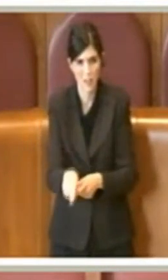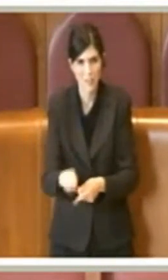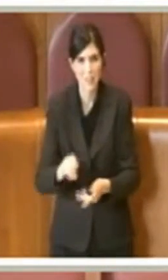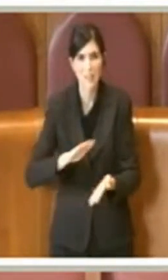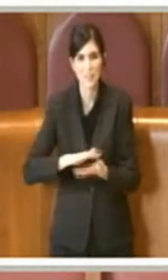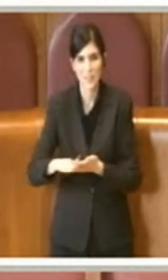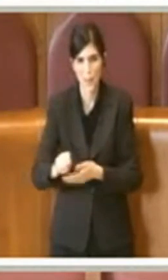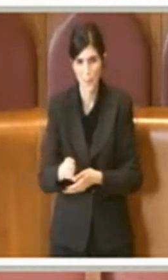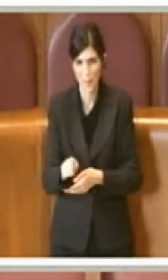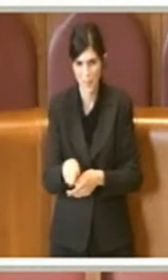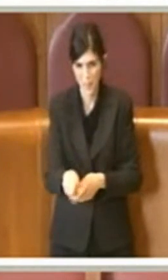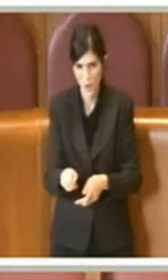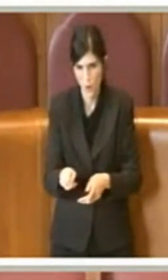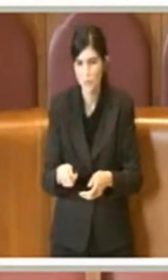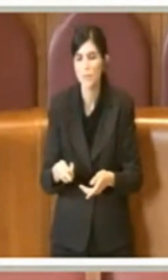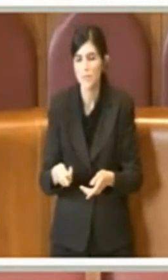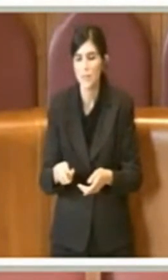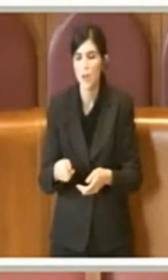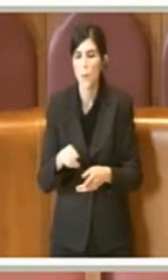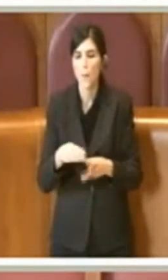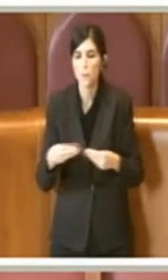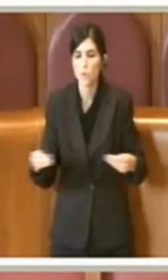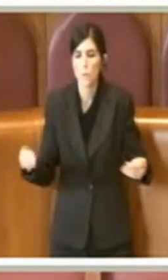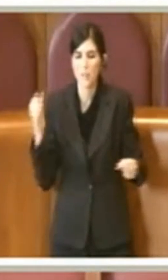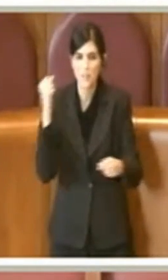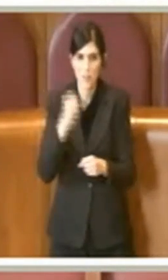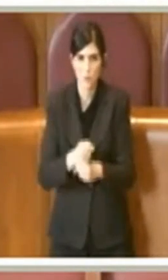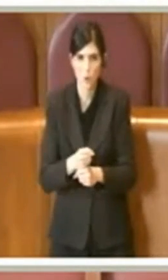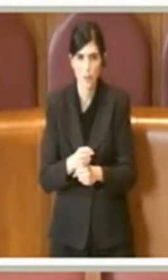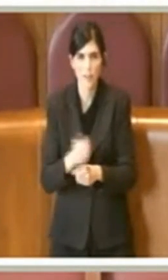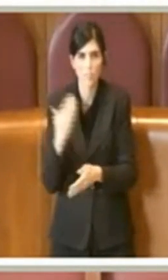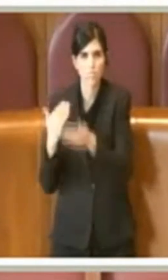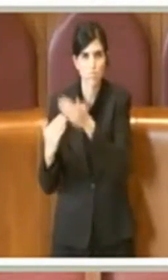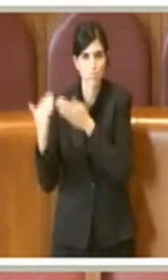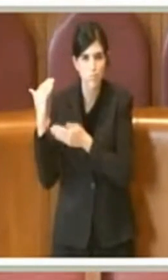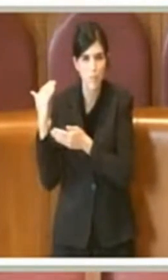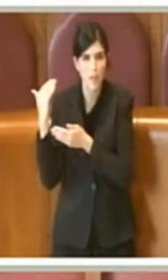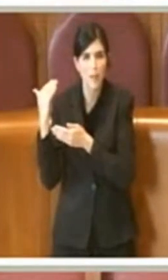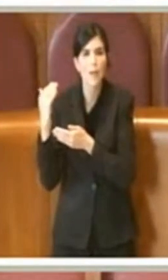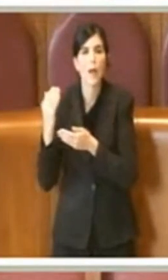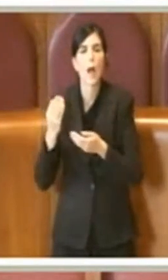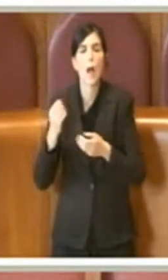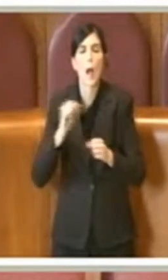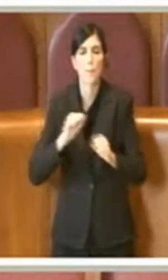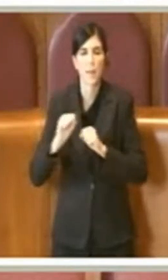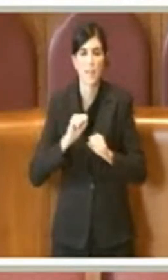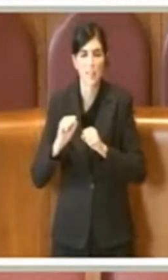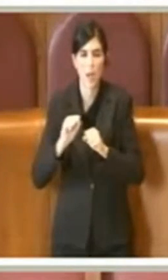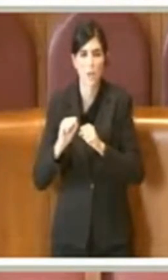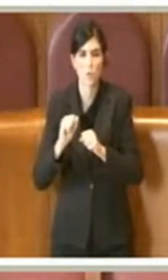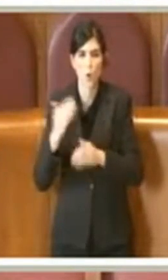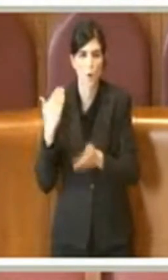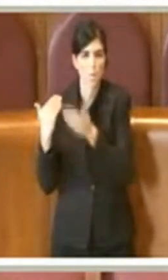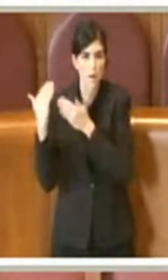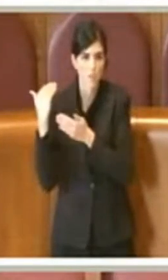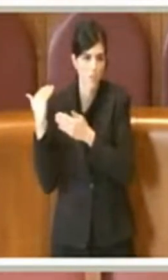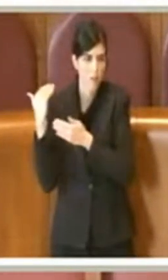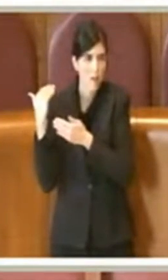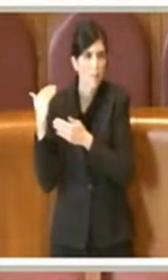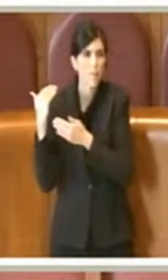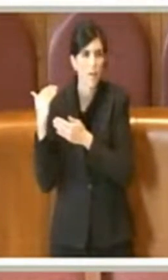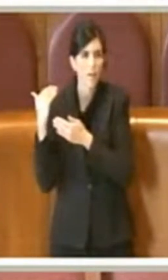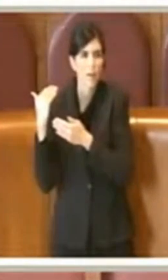sommato da una strumentalizzazione storica che si fece nelle precedenti amministrazioni quando per